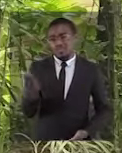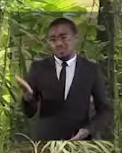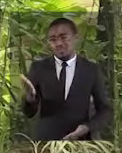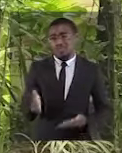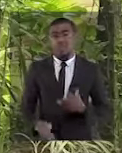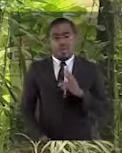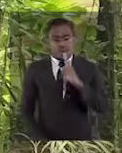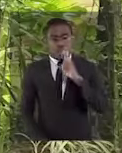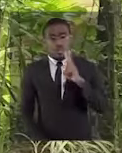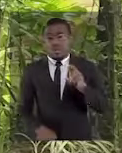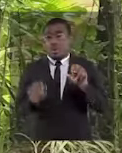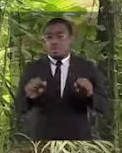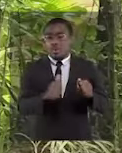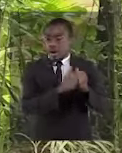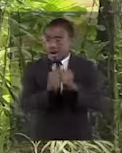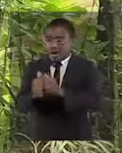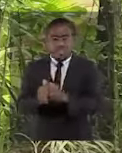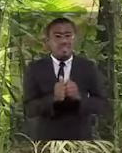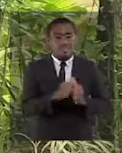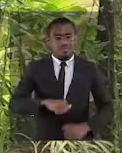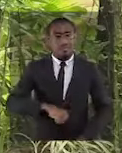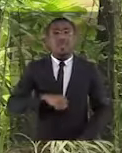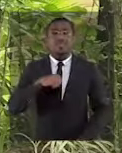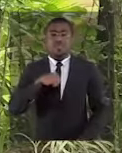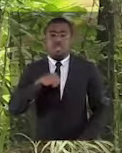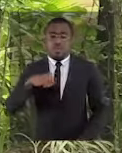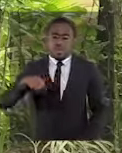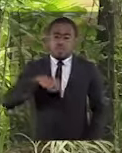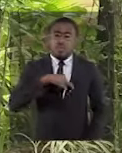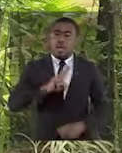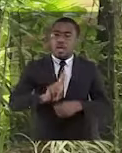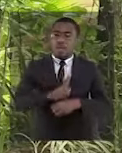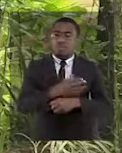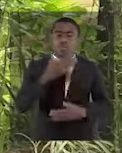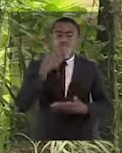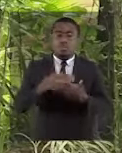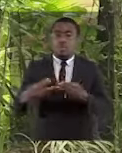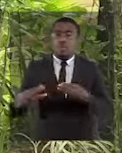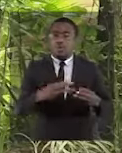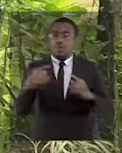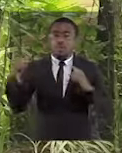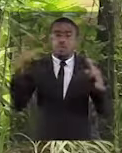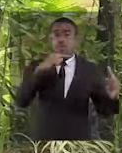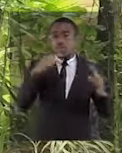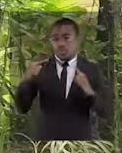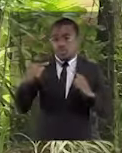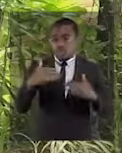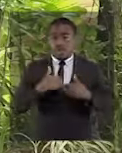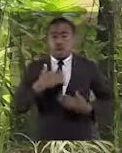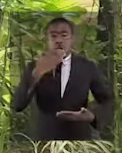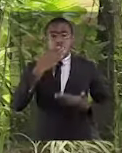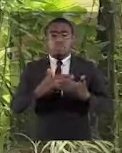être collectivement fiers. Notre stratégie de riposte, la qualité de notre système de santé, le